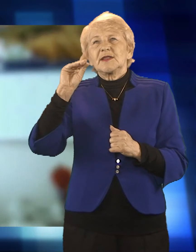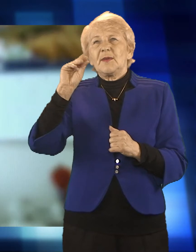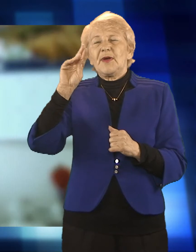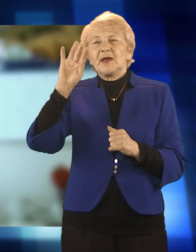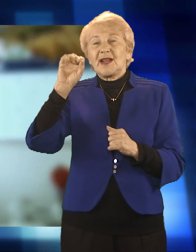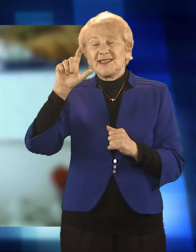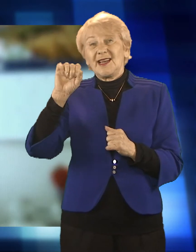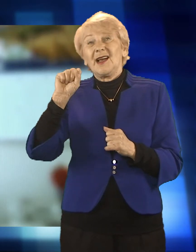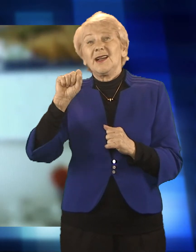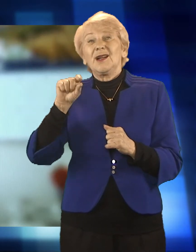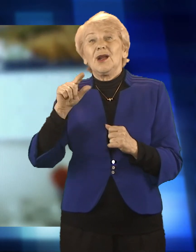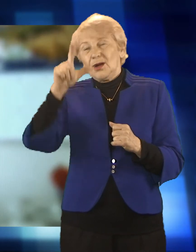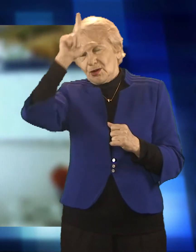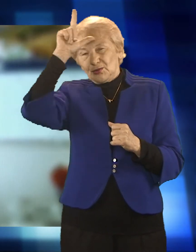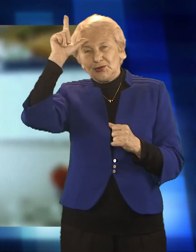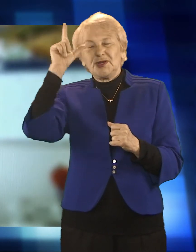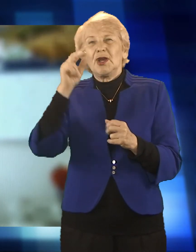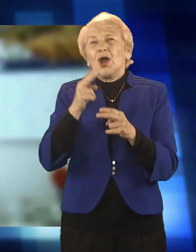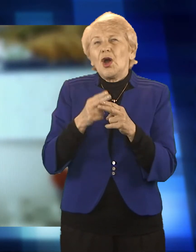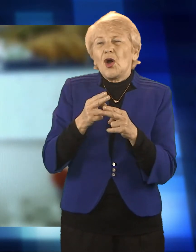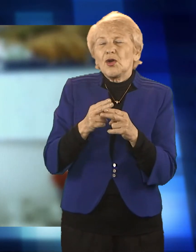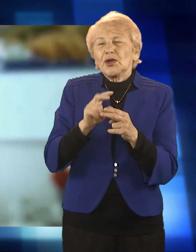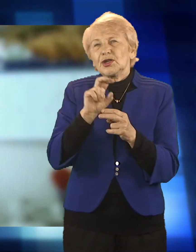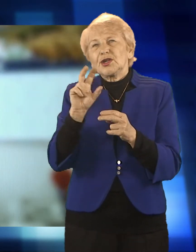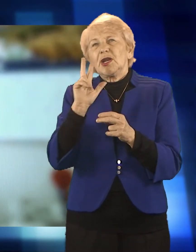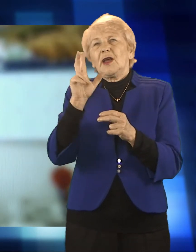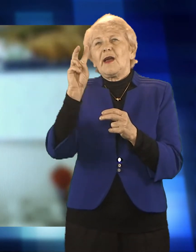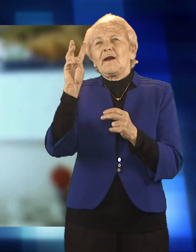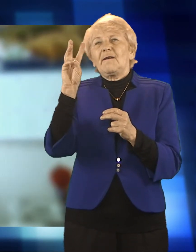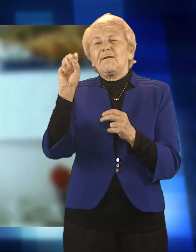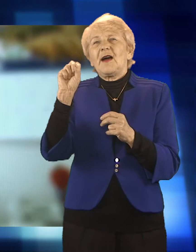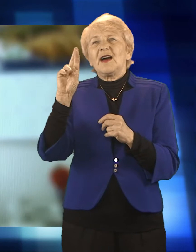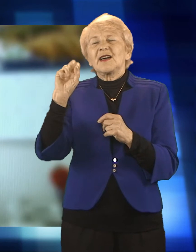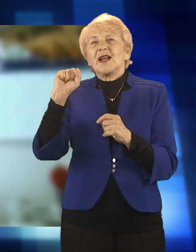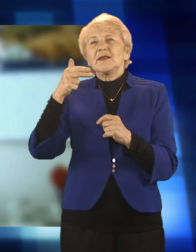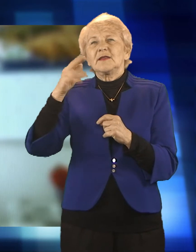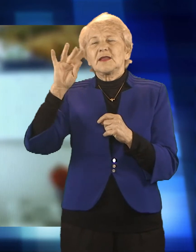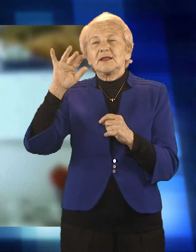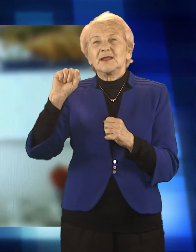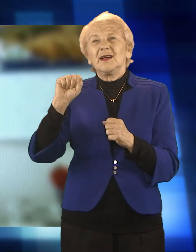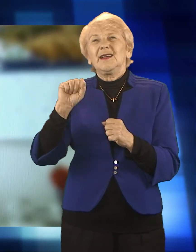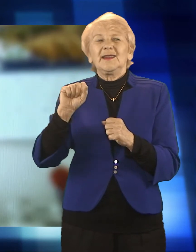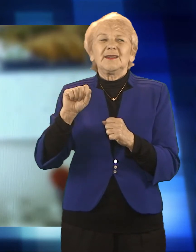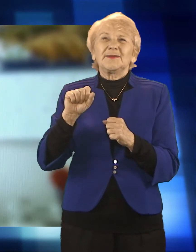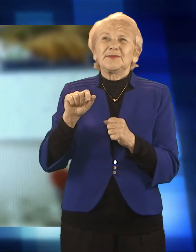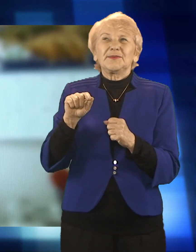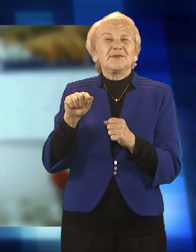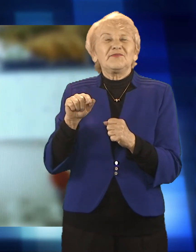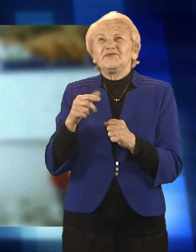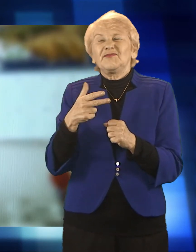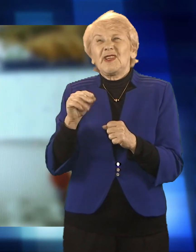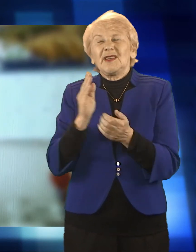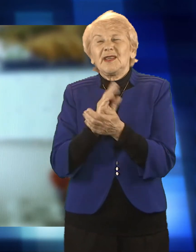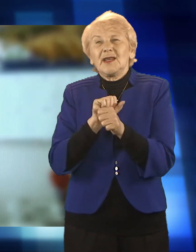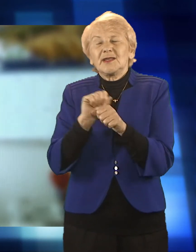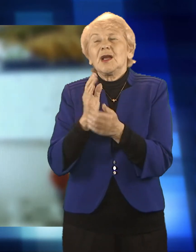się może zmagali z tymi problemami. Więc oprócz tego, że zwracamy uwagę na bezpieczeństwo, na higienę, zwracajmy też uwagę